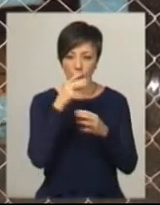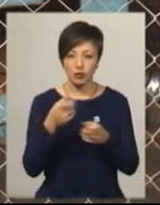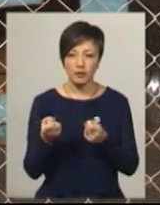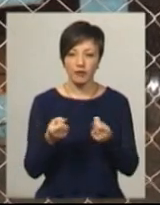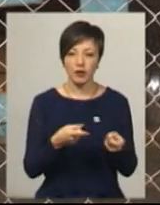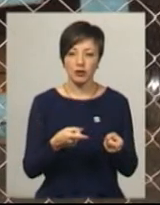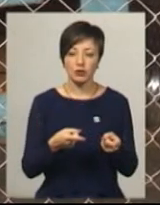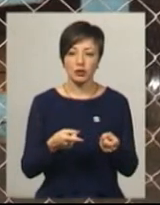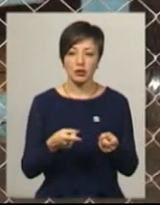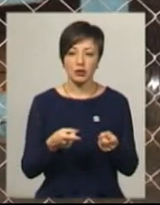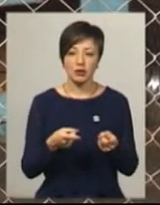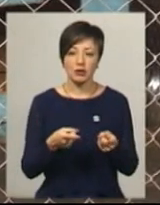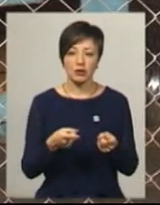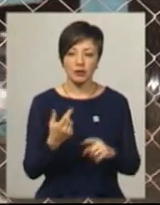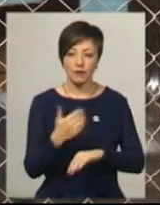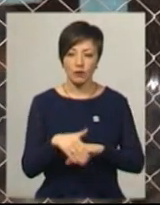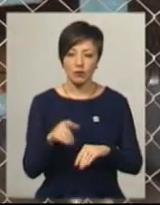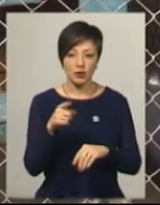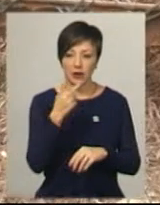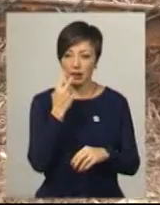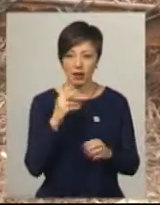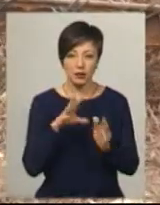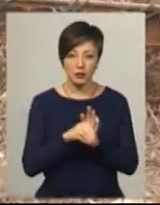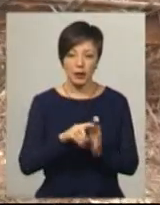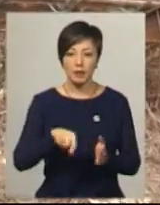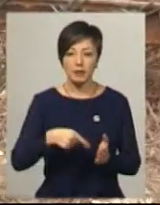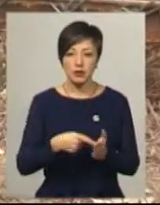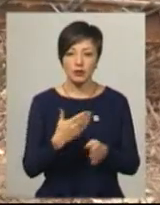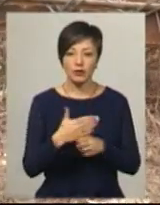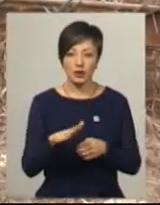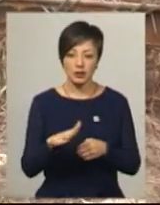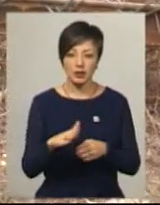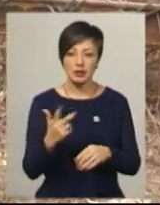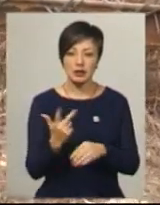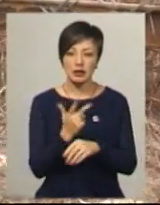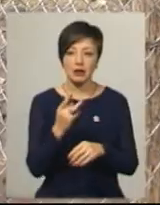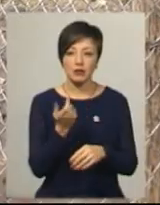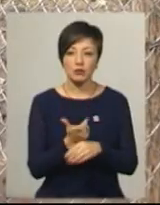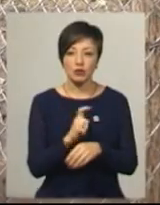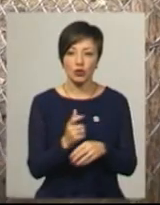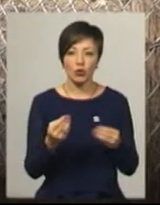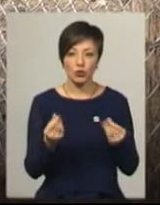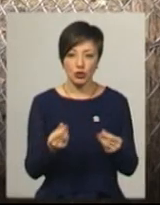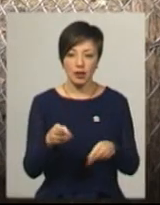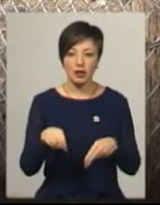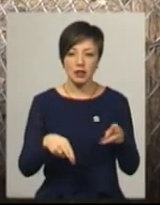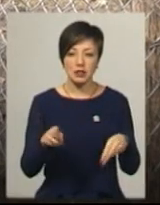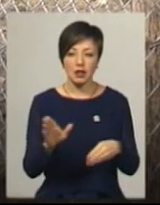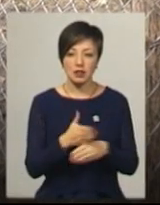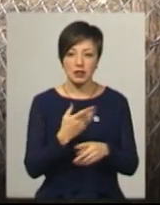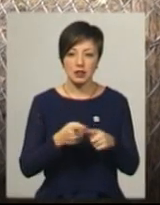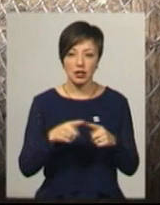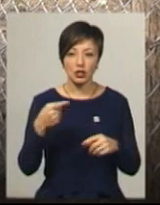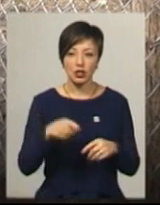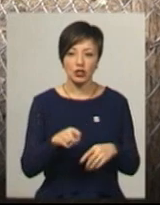викинути за забор, тому що вони не адаптовані. Місто виділило в три рази більше коштів на стерилізацію. Це